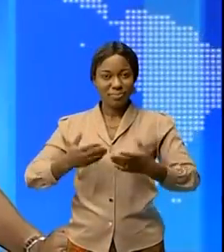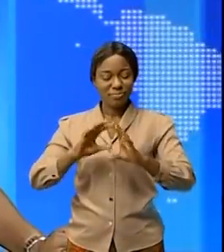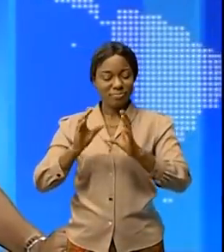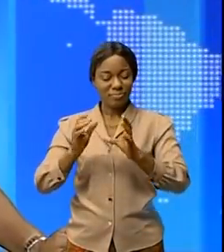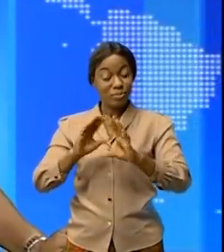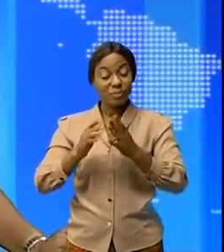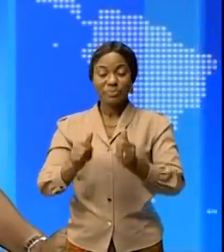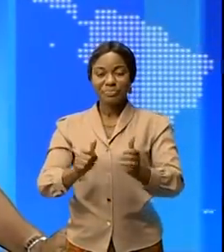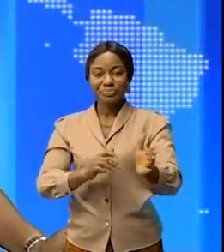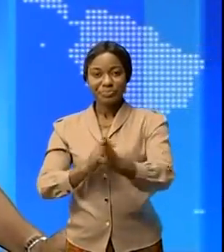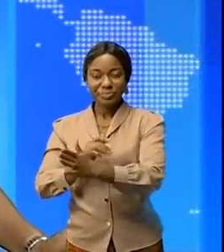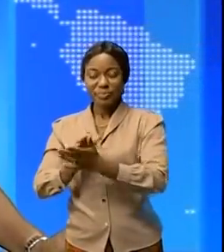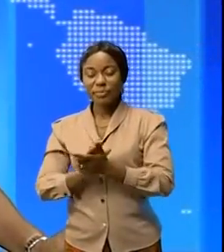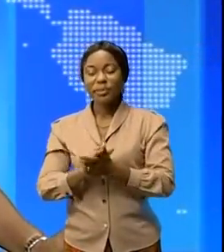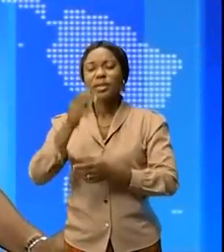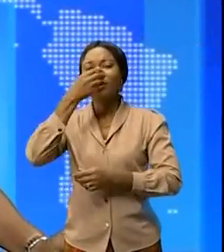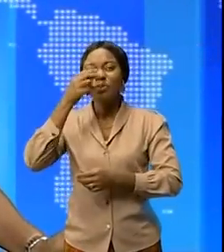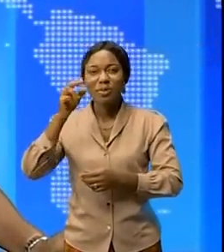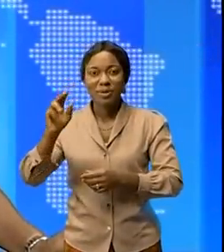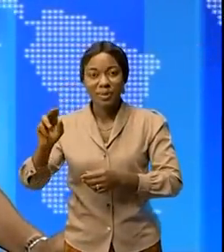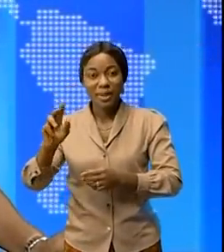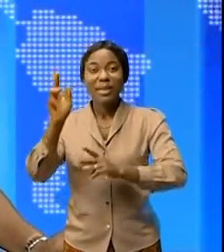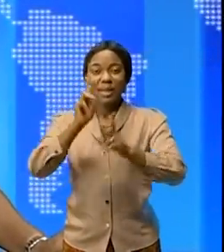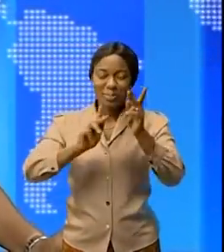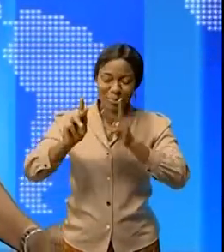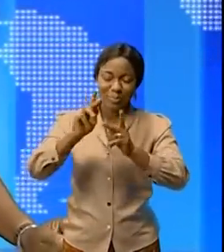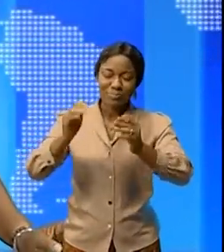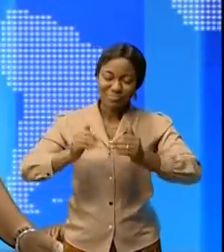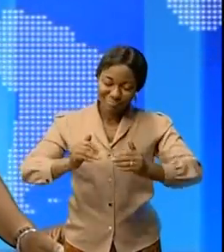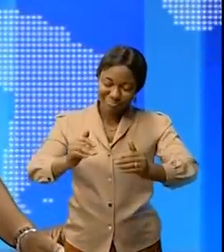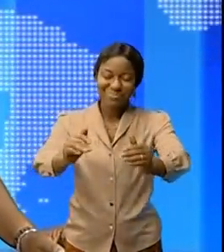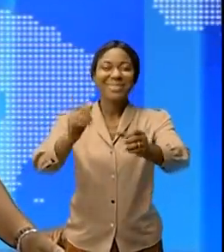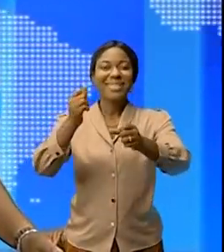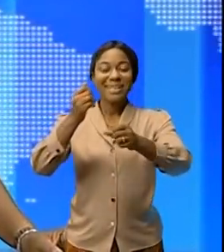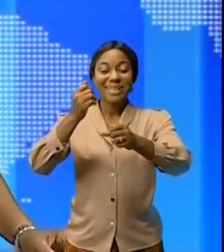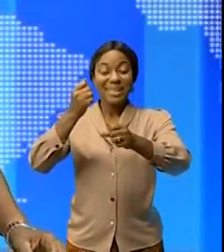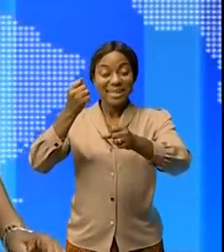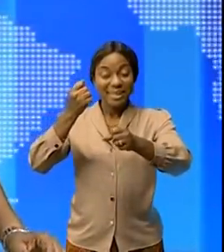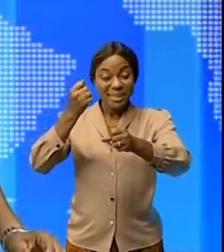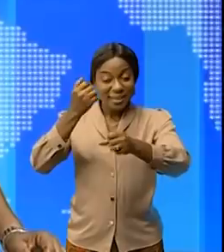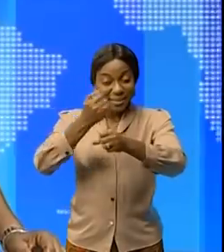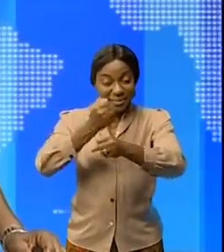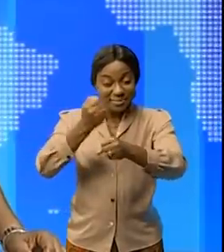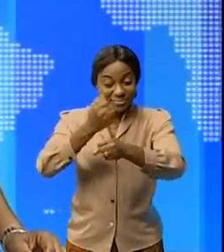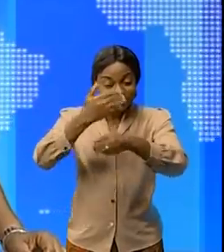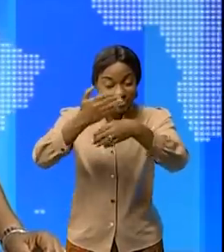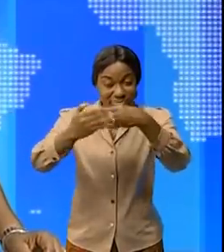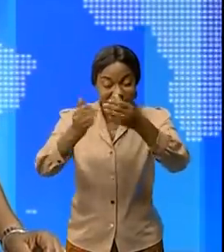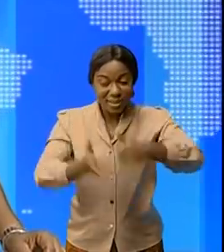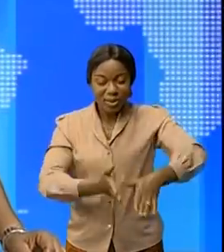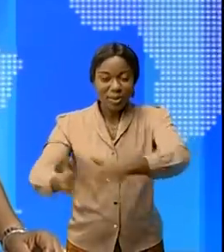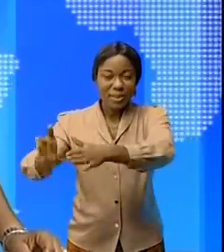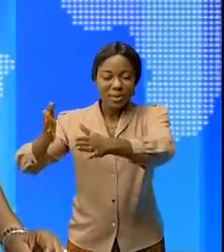à Bukavu la population salue l'évolution de travaux de réhabilitation de routes qui mènent vers la